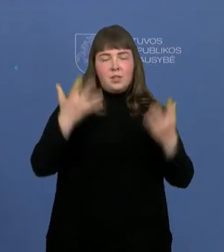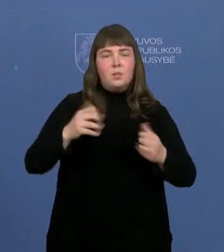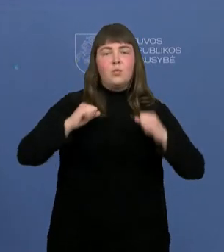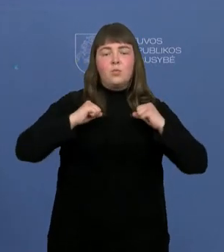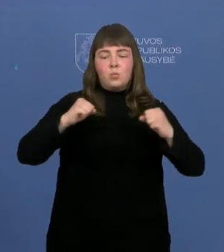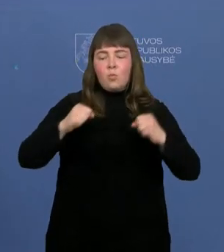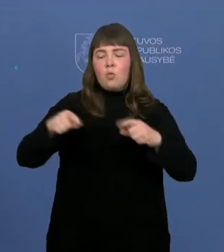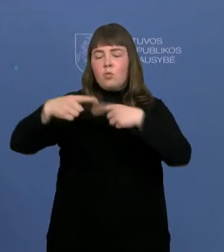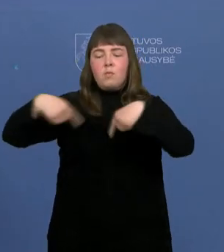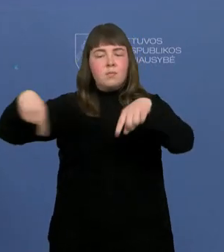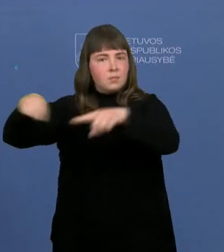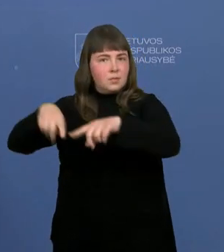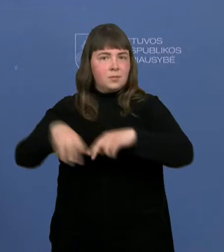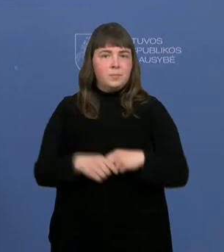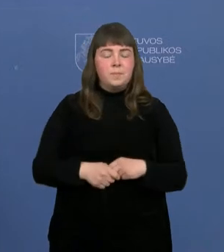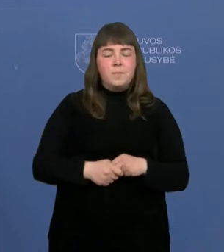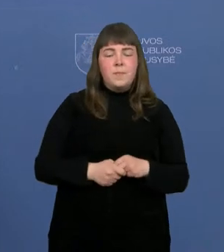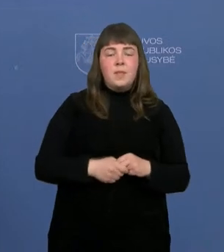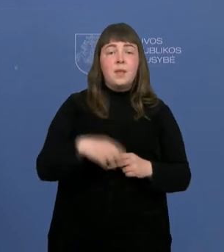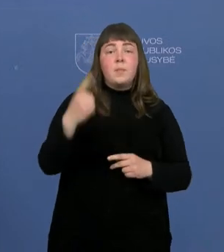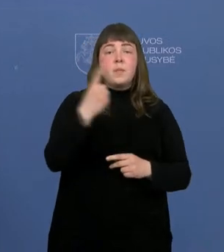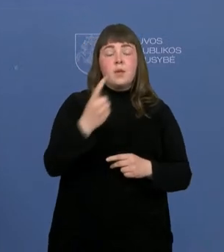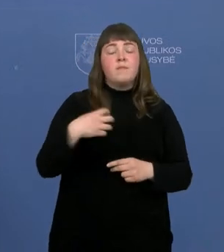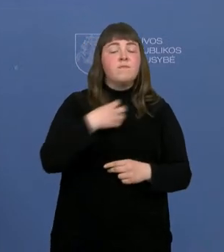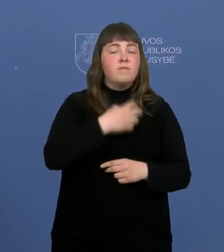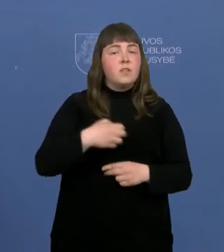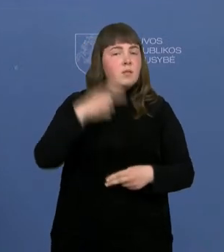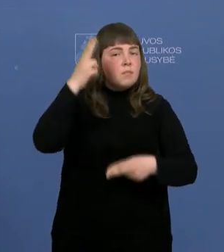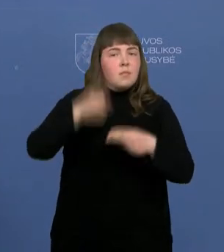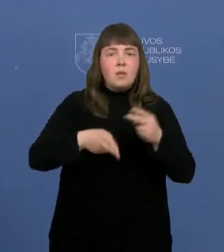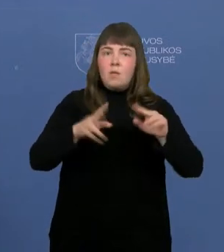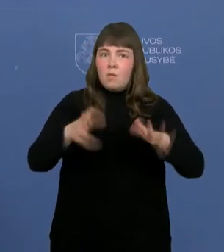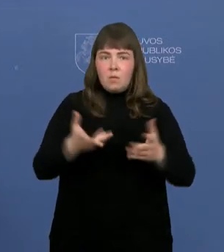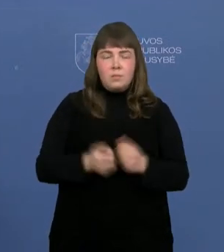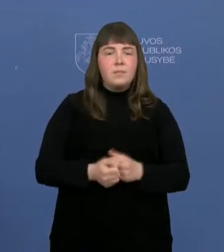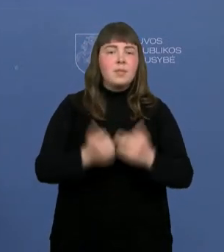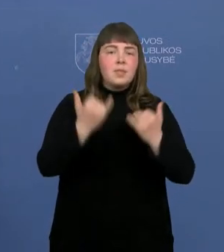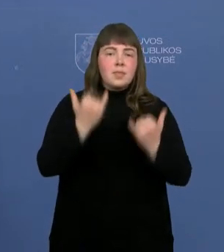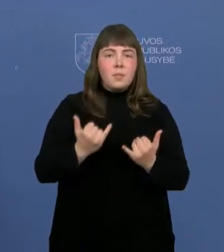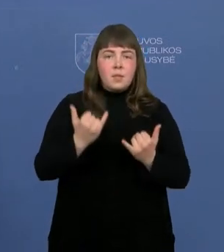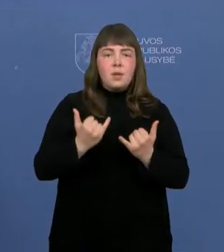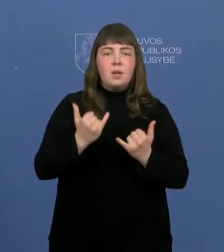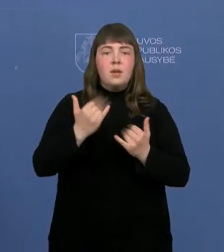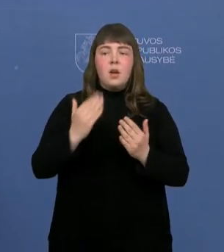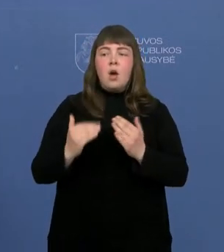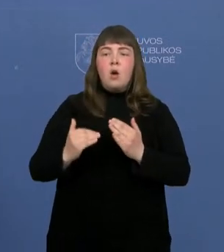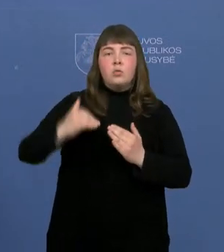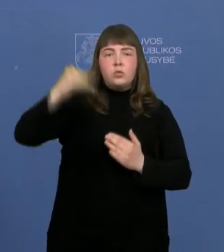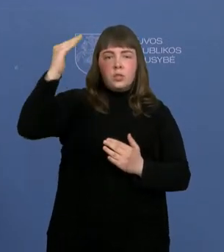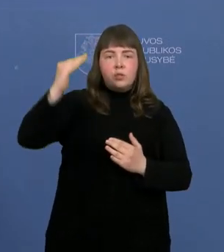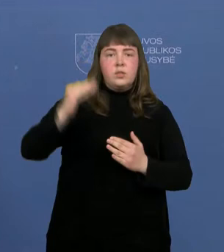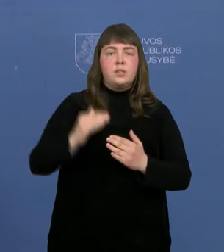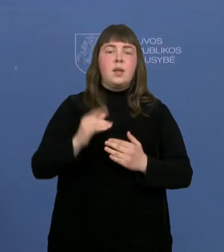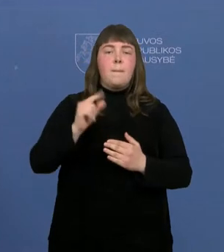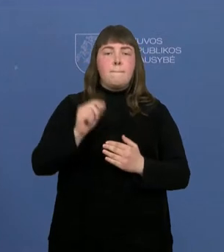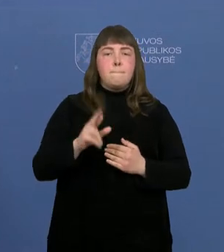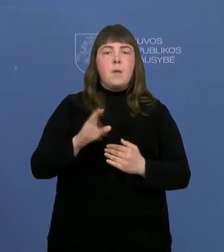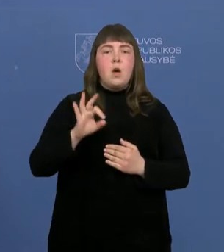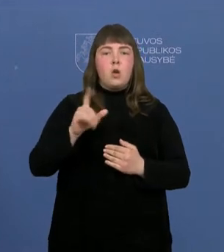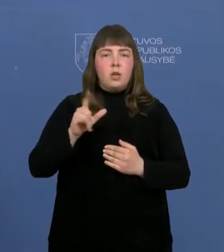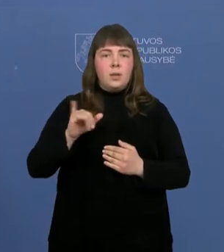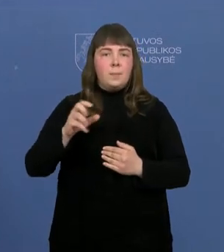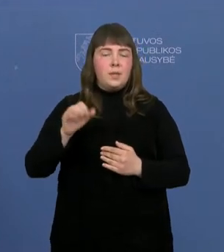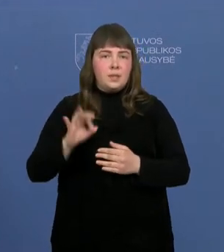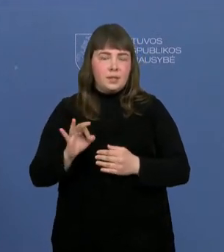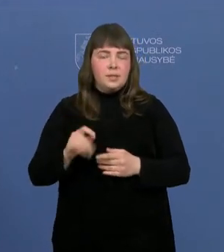srityje. Tai pirmiausia, turbūt, svarbiausias sprendimas, kad nuo šiol aukščiausias vietas parolimpinėse ir kurčiųjų